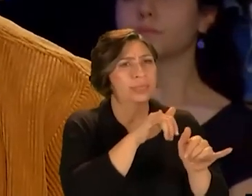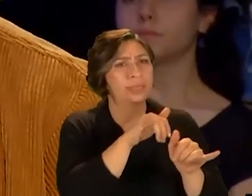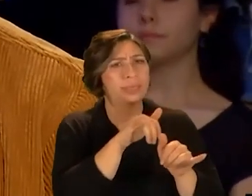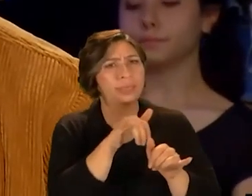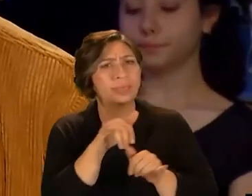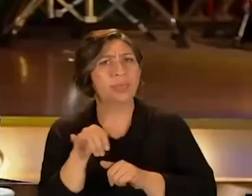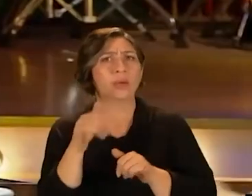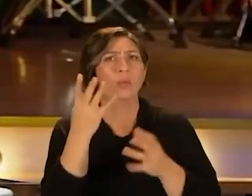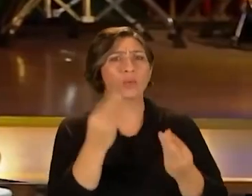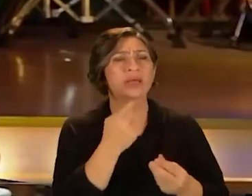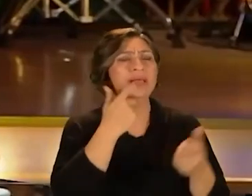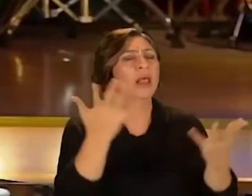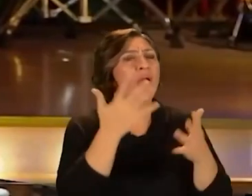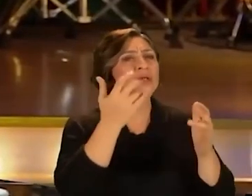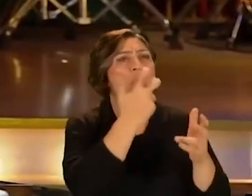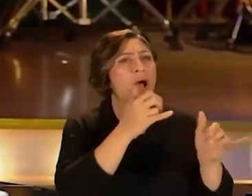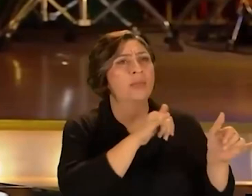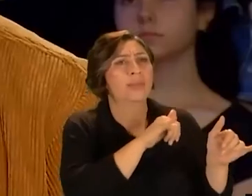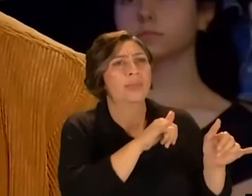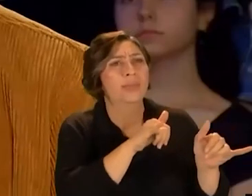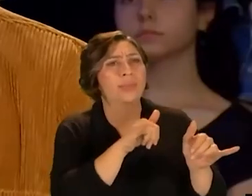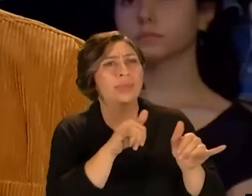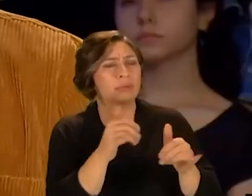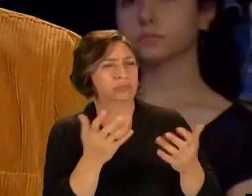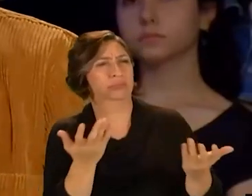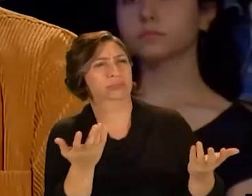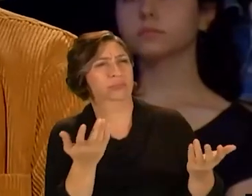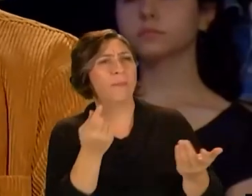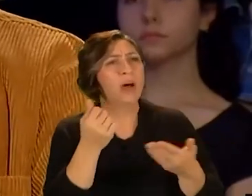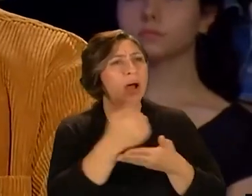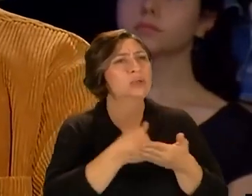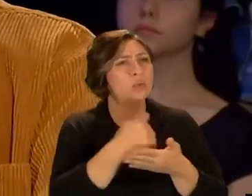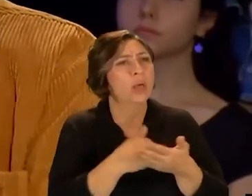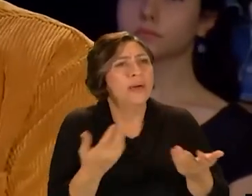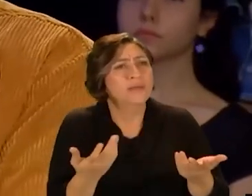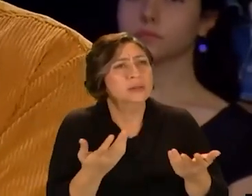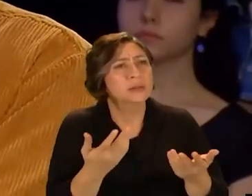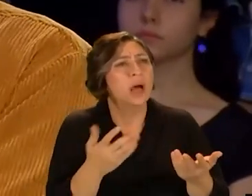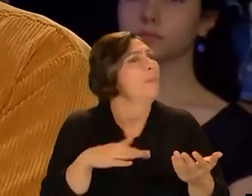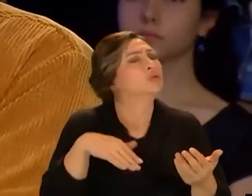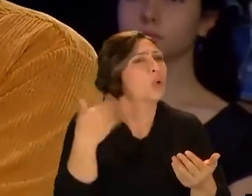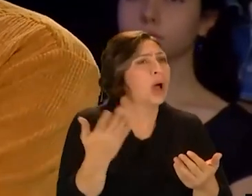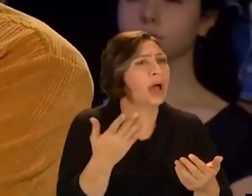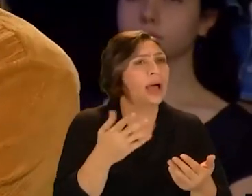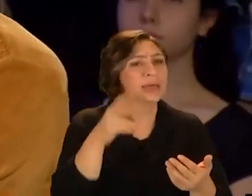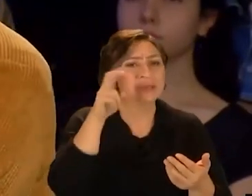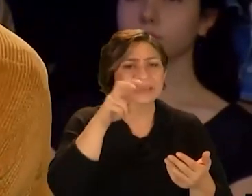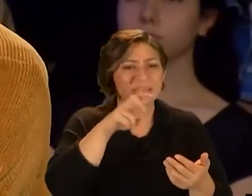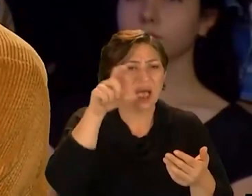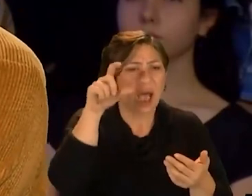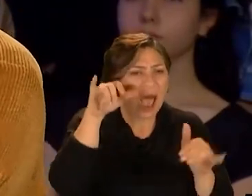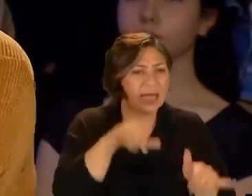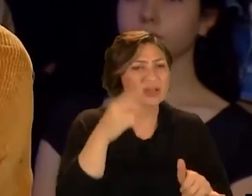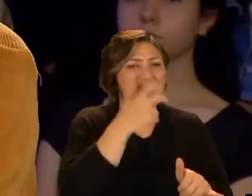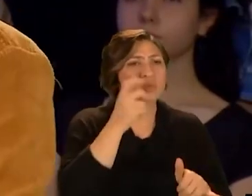aynı şarkıyı söylüyorlar sürekli yıllarca aynı şarkıyı söyleyip ve para kazanıyorlar evet ama sonra yani sekizinci